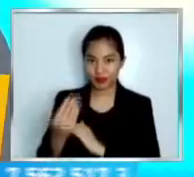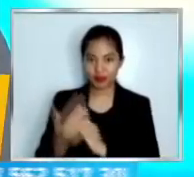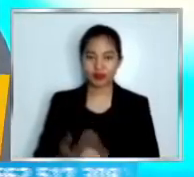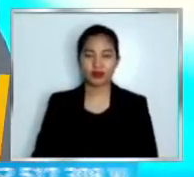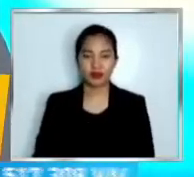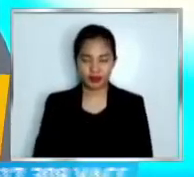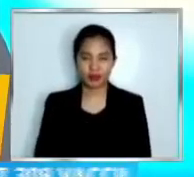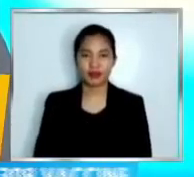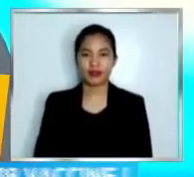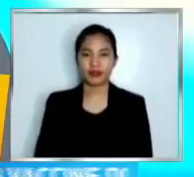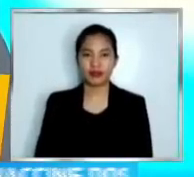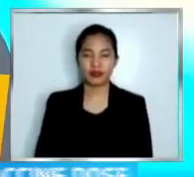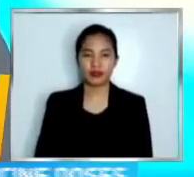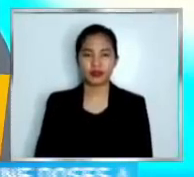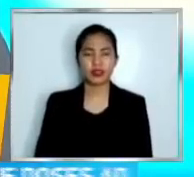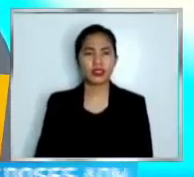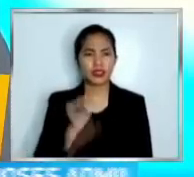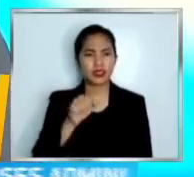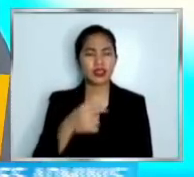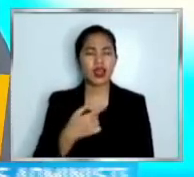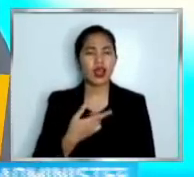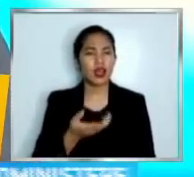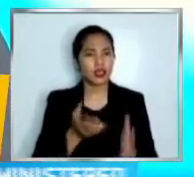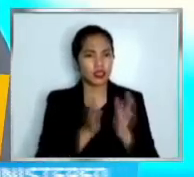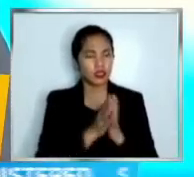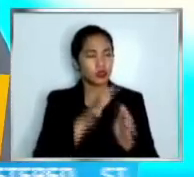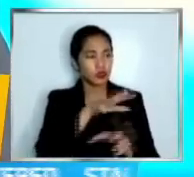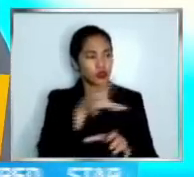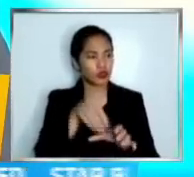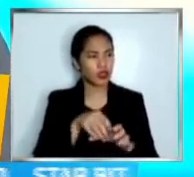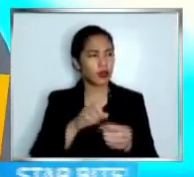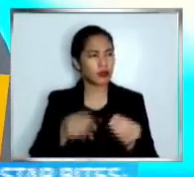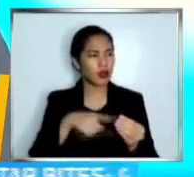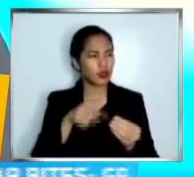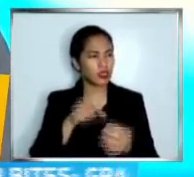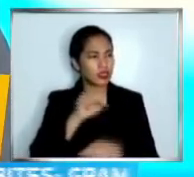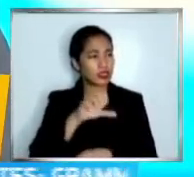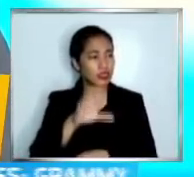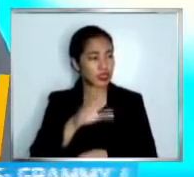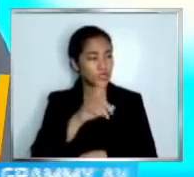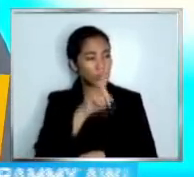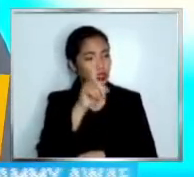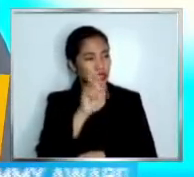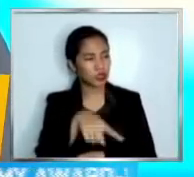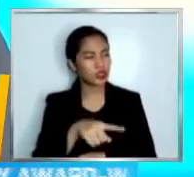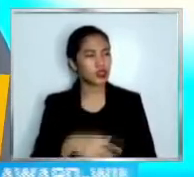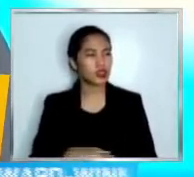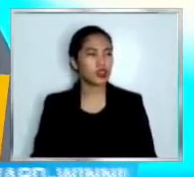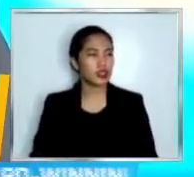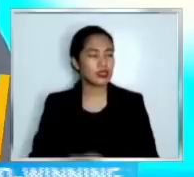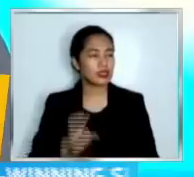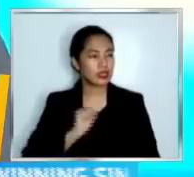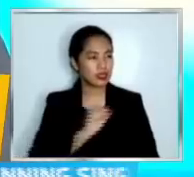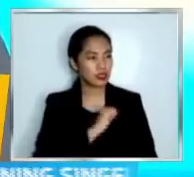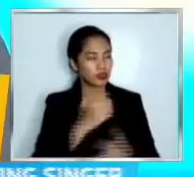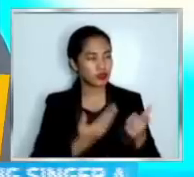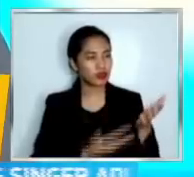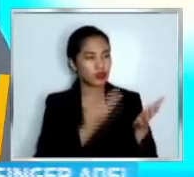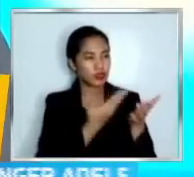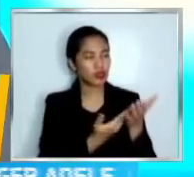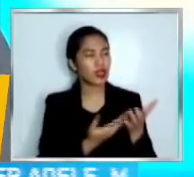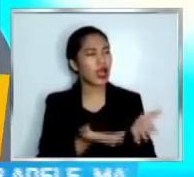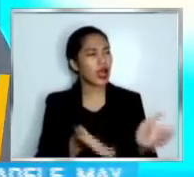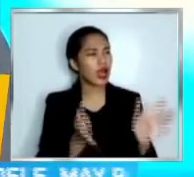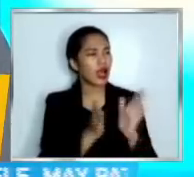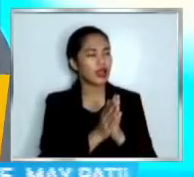Opo, isa po kayo sa pinagkokomento ng Korte Suprema kaugnay sa petisyon na inihay ng Senado na humihiling na ideklarang unconstitutional yung pagubawal ni